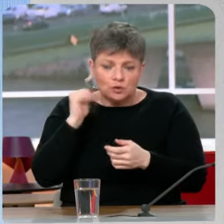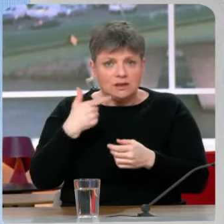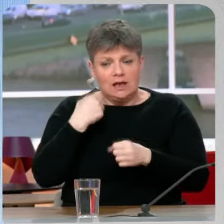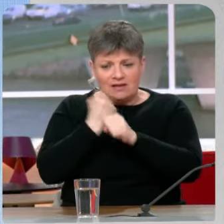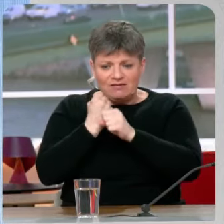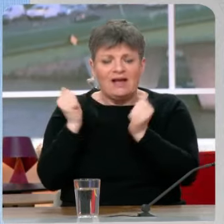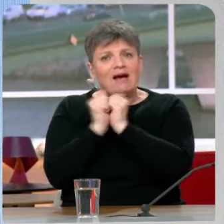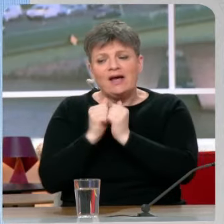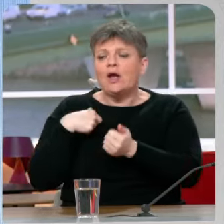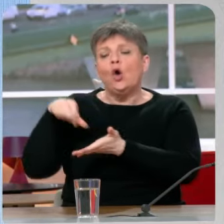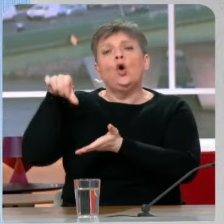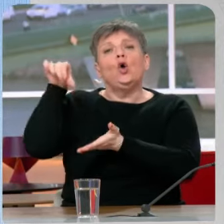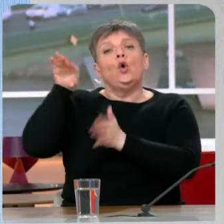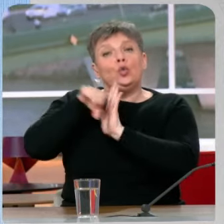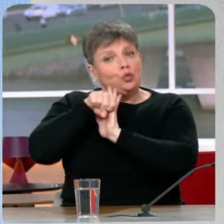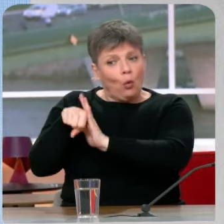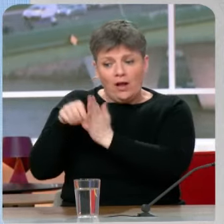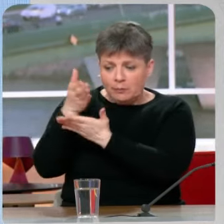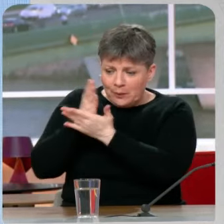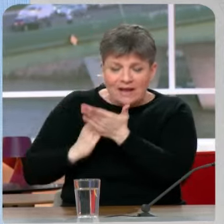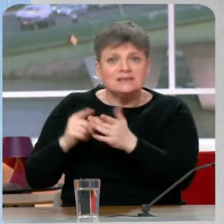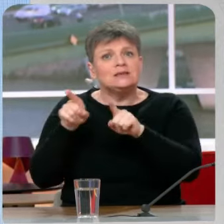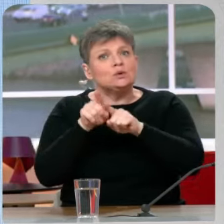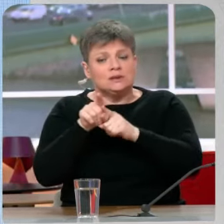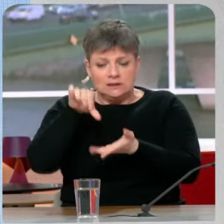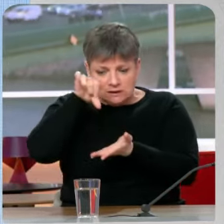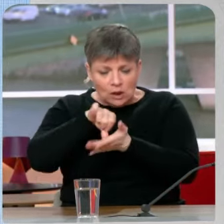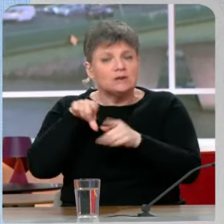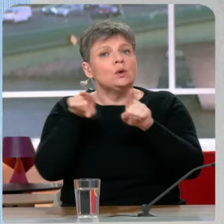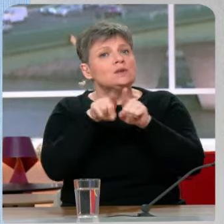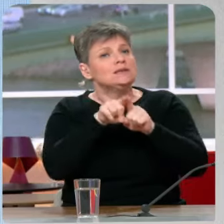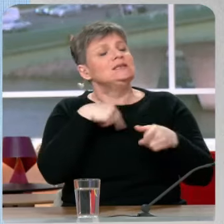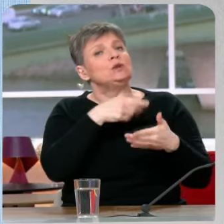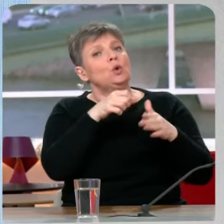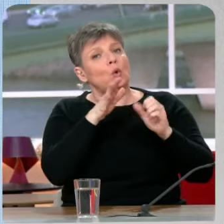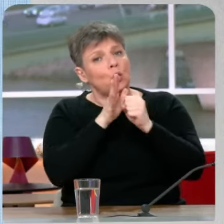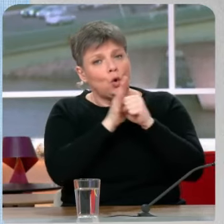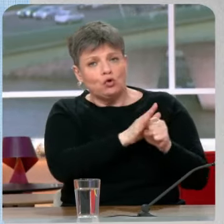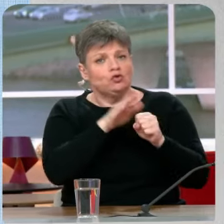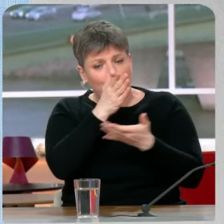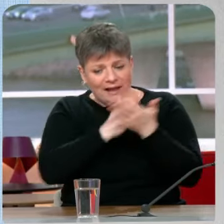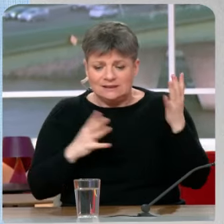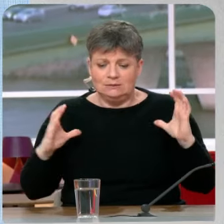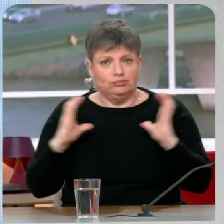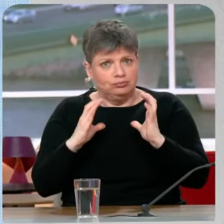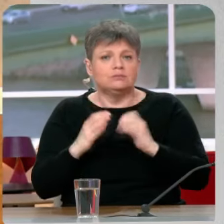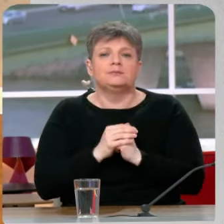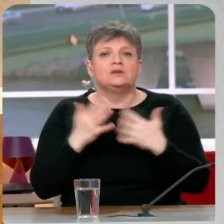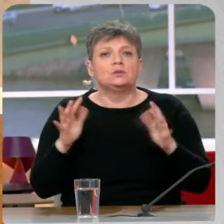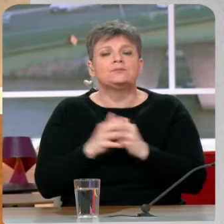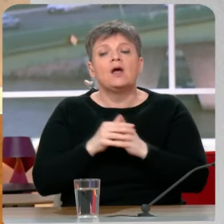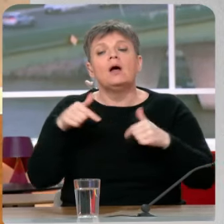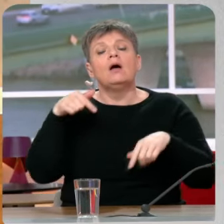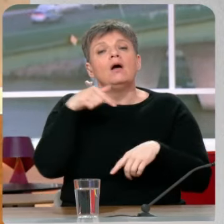centre, et une partie de la gauche. Et c'est comme ça qu'on a toujours fait. Et c'est ça qui a donné des réponses historiques aux crises, celles que je venais de rappeler à l'instant. En France, un arc